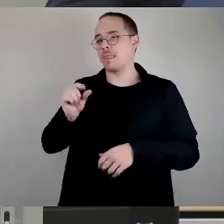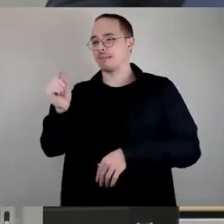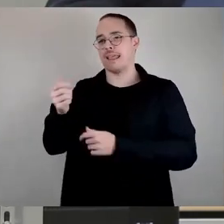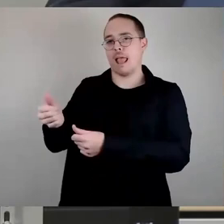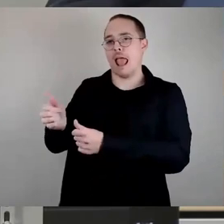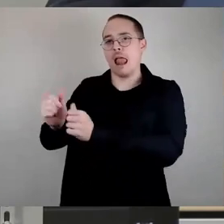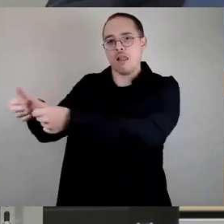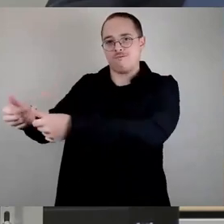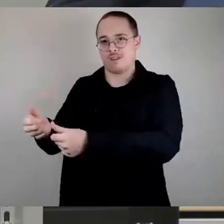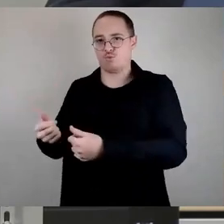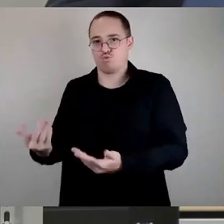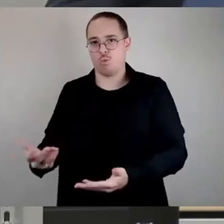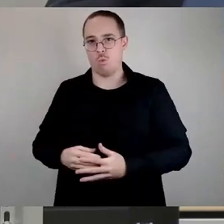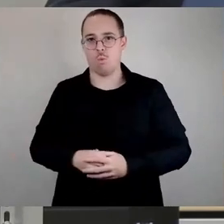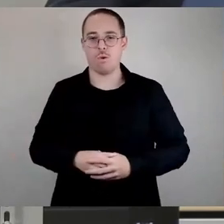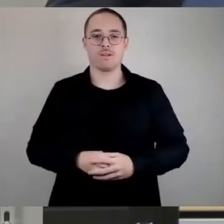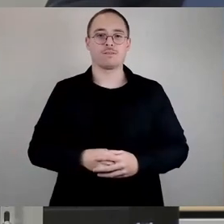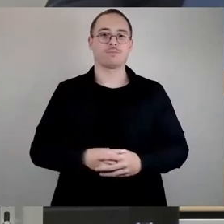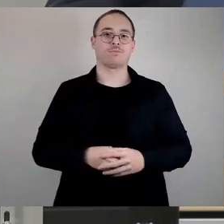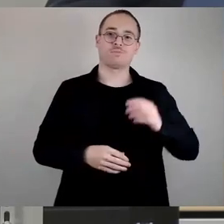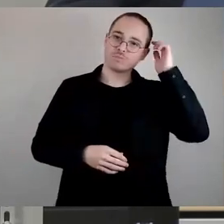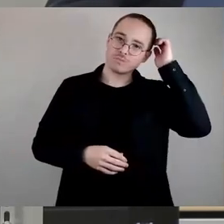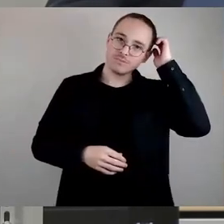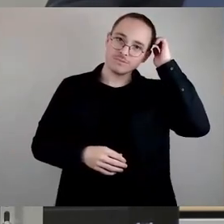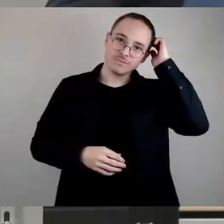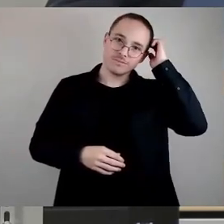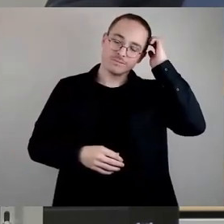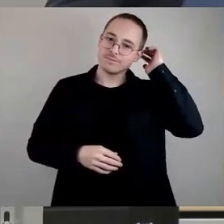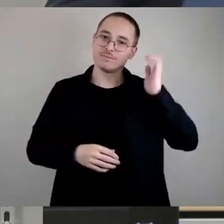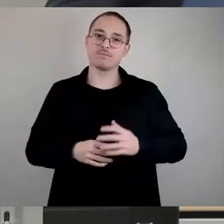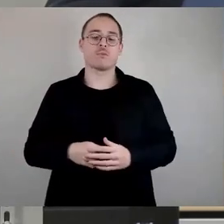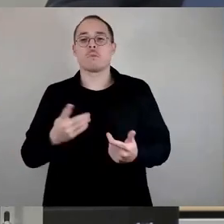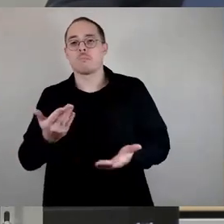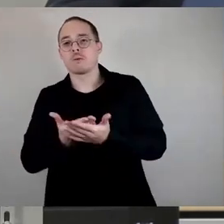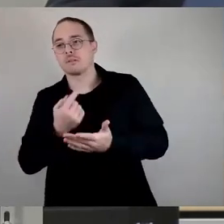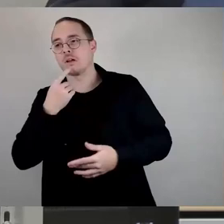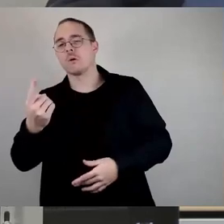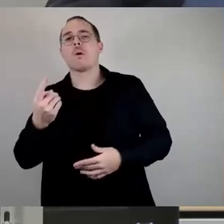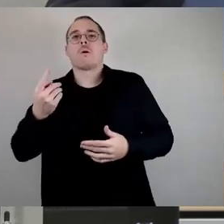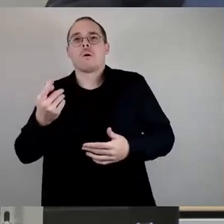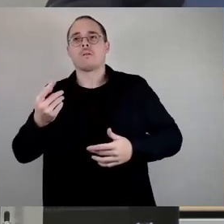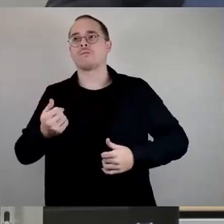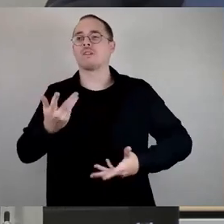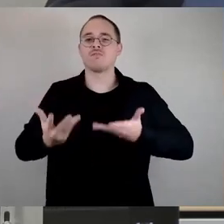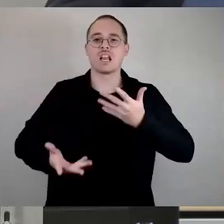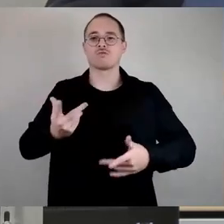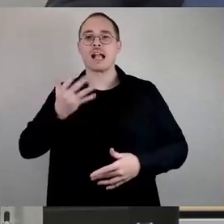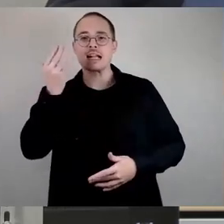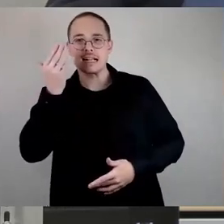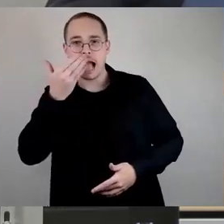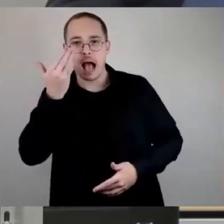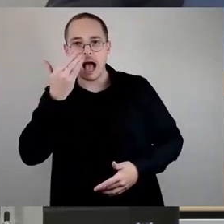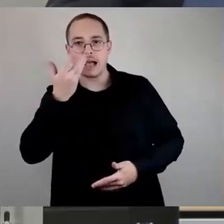vorgeschlagen hat, durch preiswertes russisches Gas, hätte die Kita-Beiträge niedriger halten können, anstatt durch teure US-amerikanische Preisimporte.